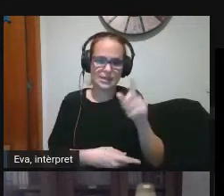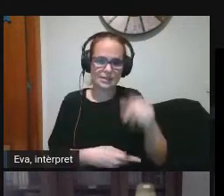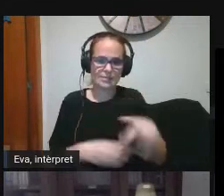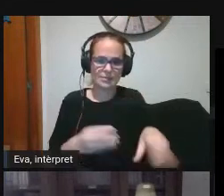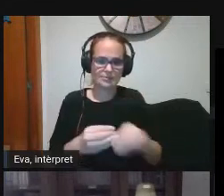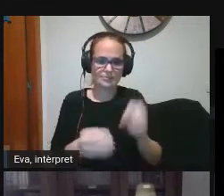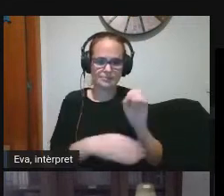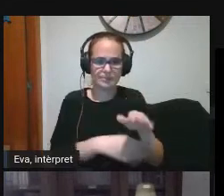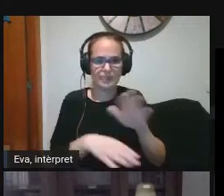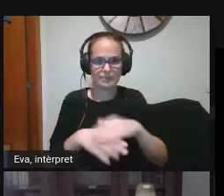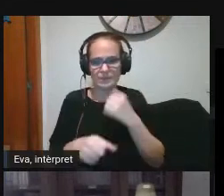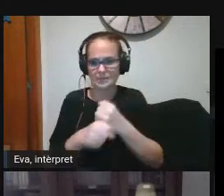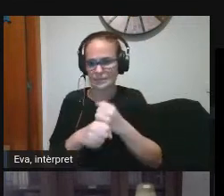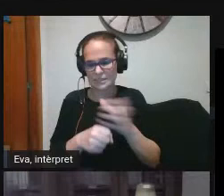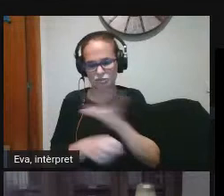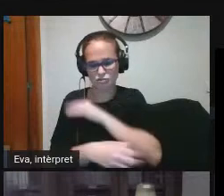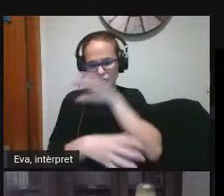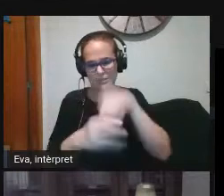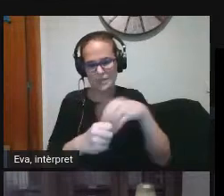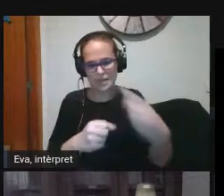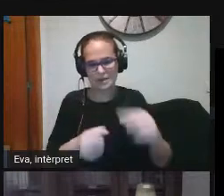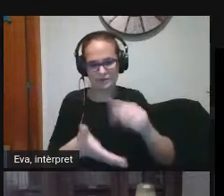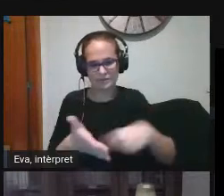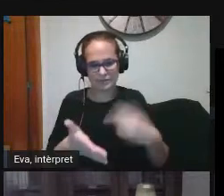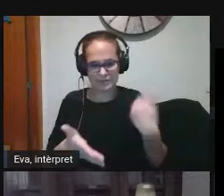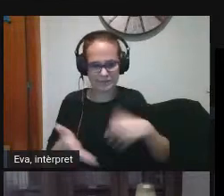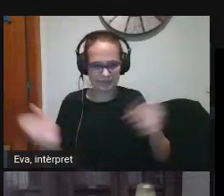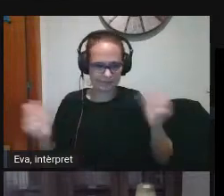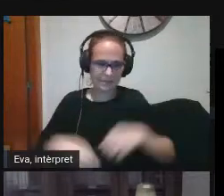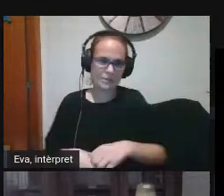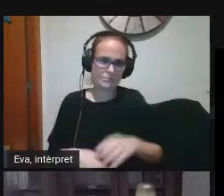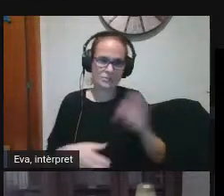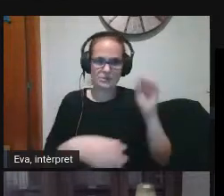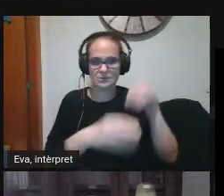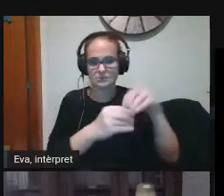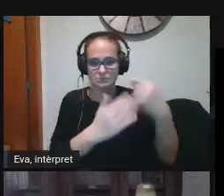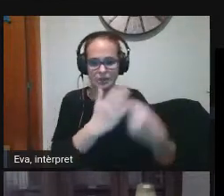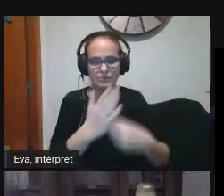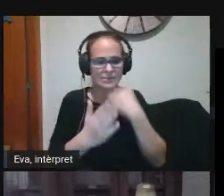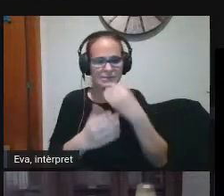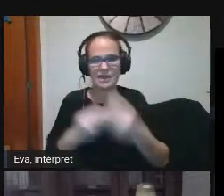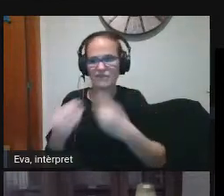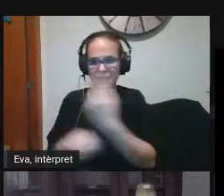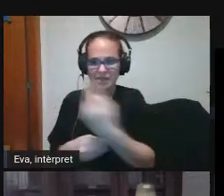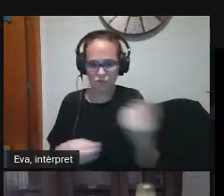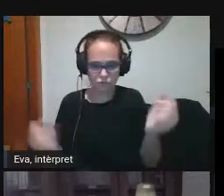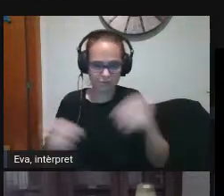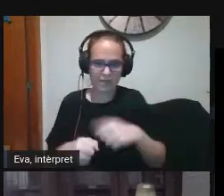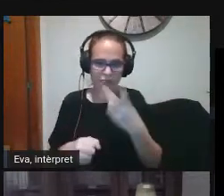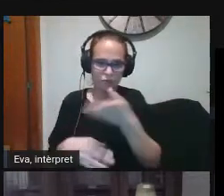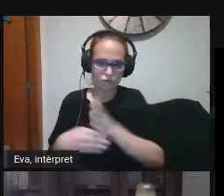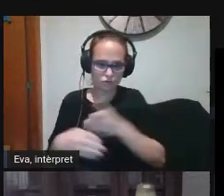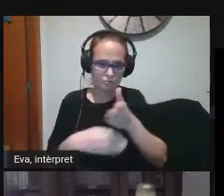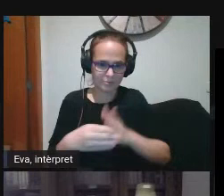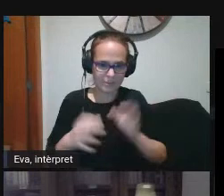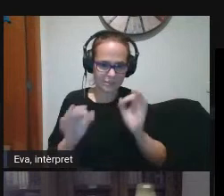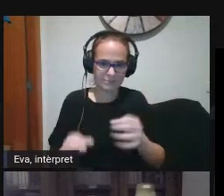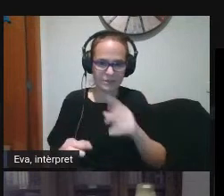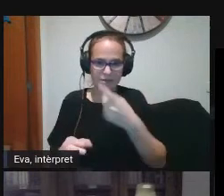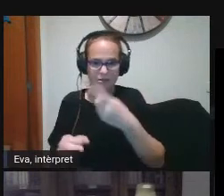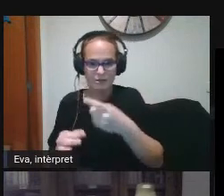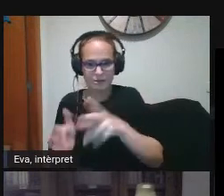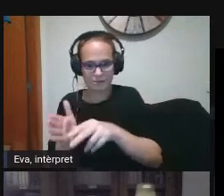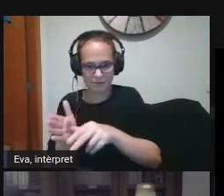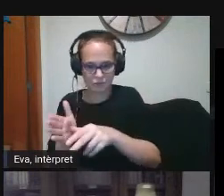totes les tasques signades apuntades allà que ha fet cadascú però una mica són aquestes dues parts fer el meu vídeo